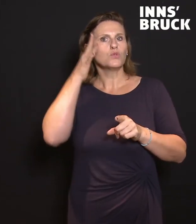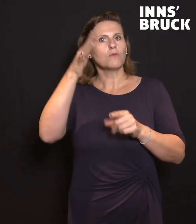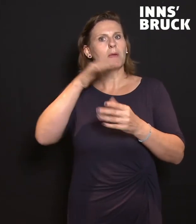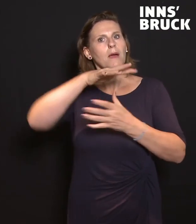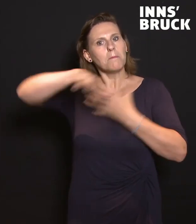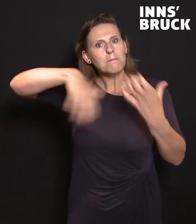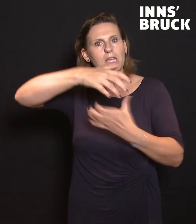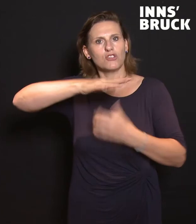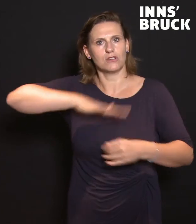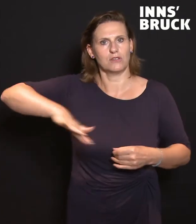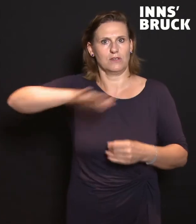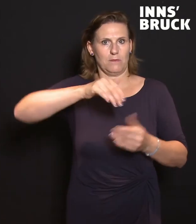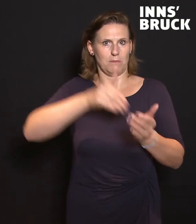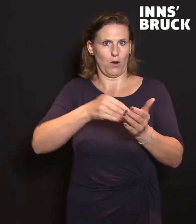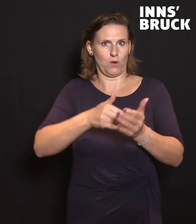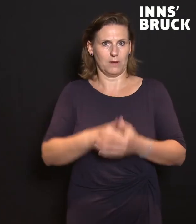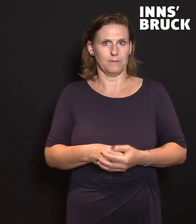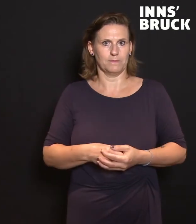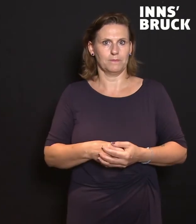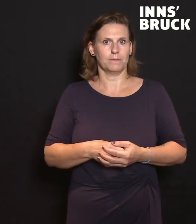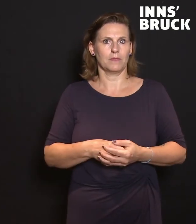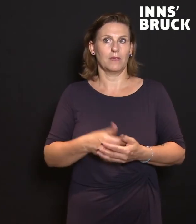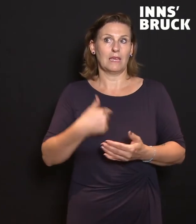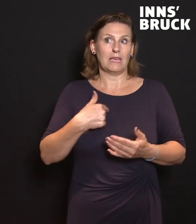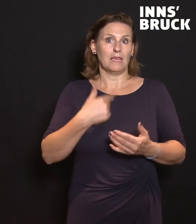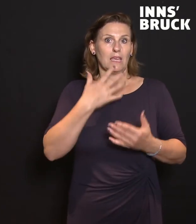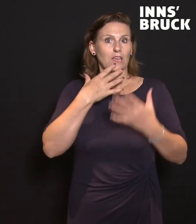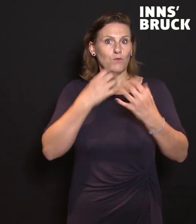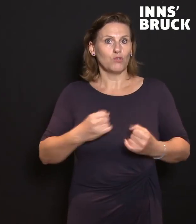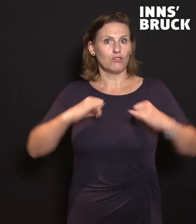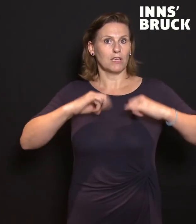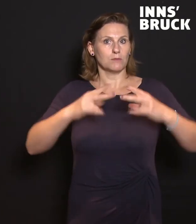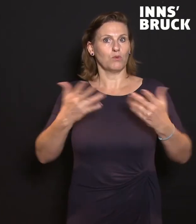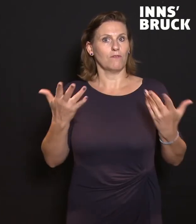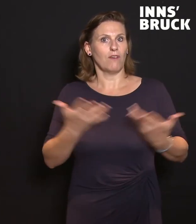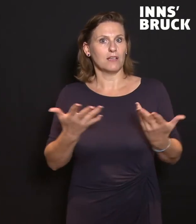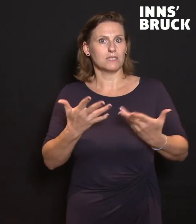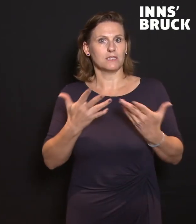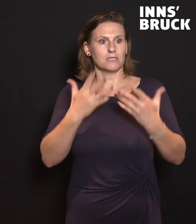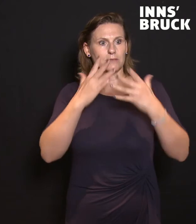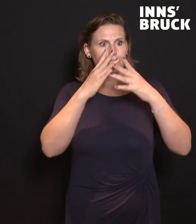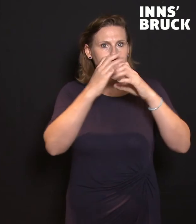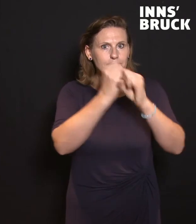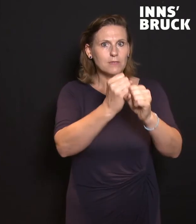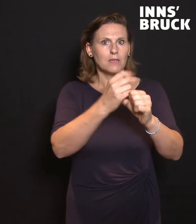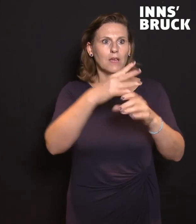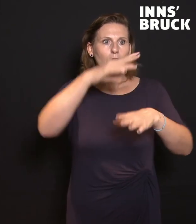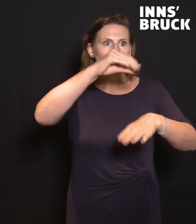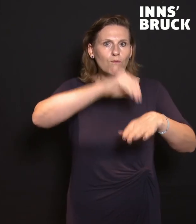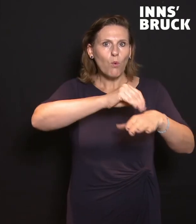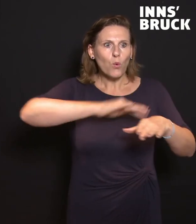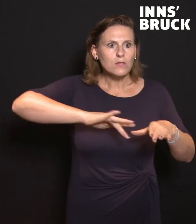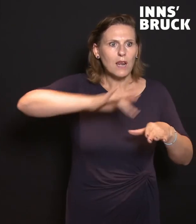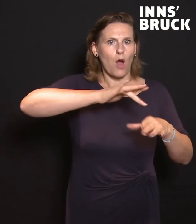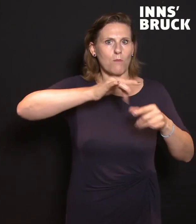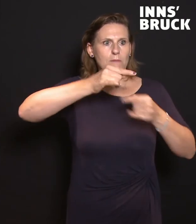brauchen werden. Insofern würde ich mir in Innsbruck wünschen, dass wir den Fokus von reiner Wohnraumentwicklung, wie wir es aktuell